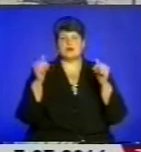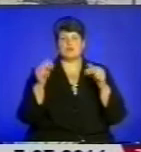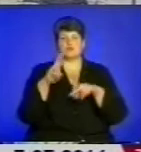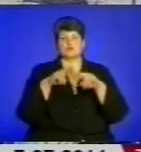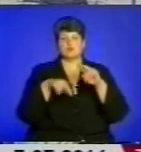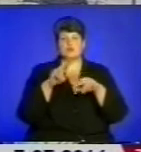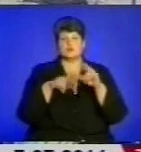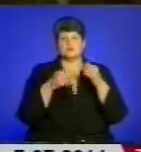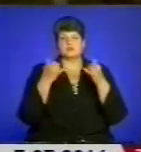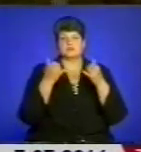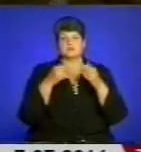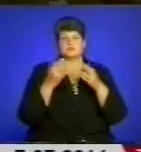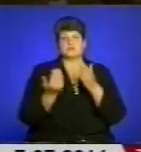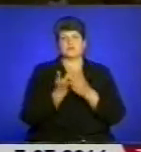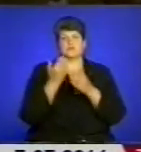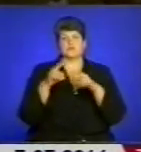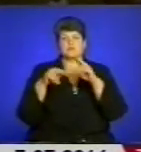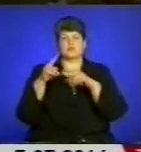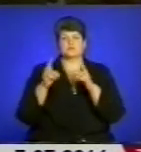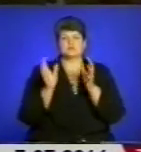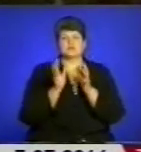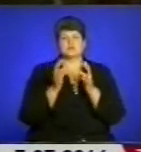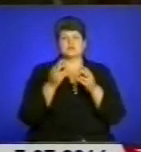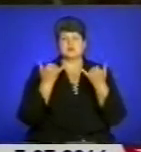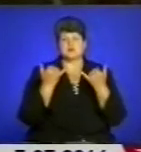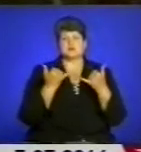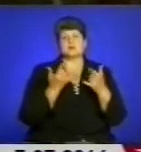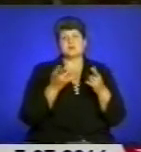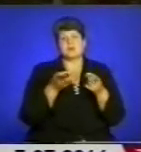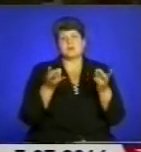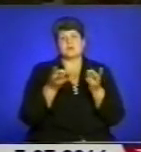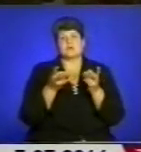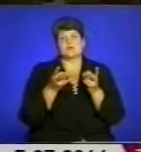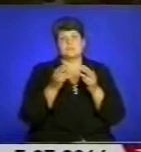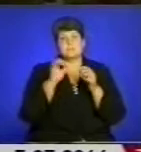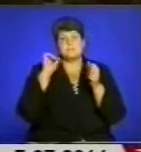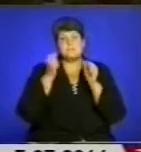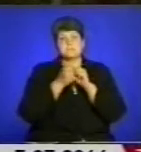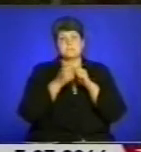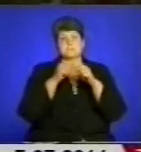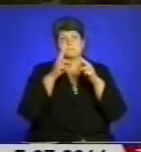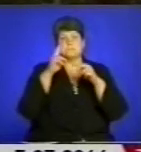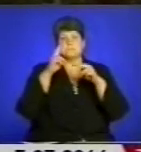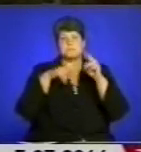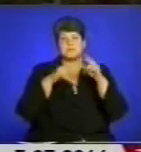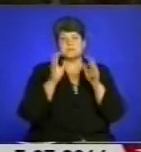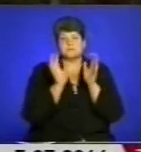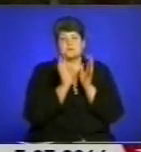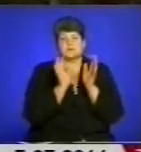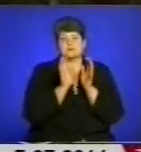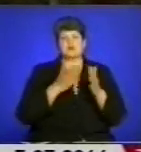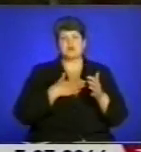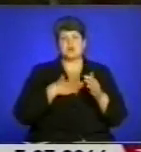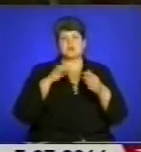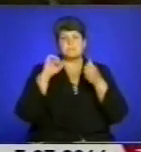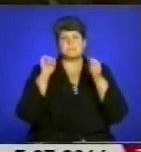триває і досі. Пам'ятки пам'ятками, їх треба зберегти, тому що наші пам'ятки порівняно з іншими областями,